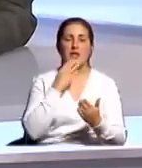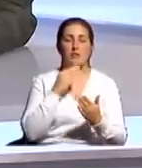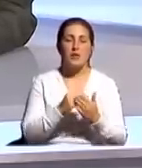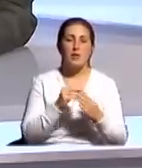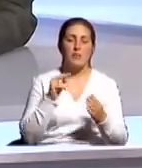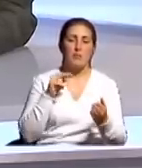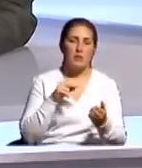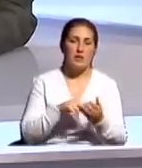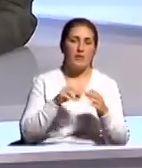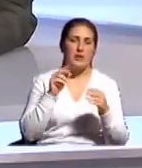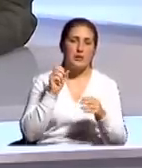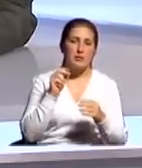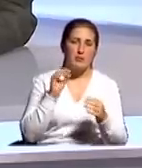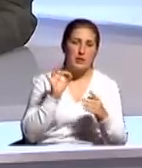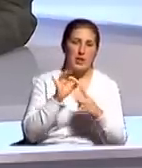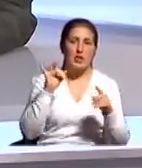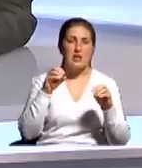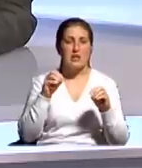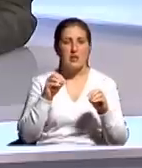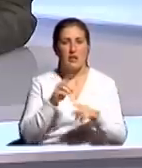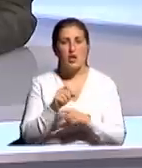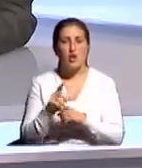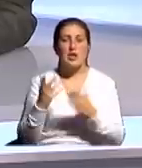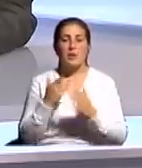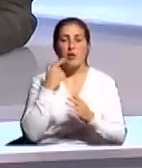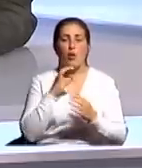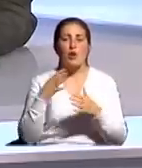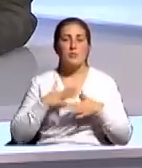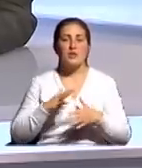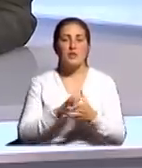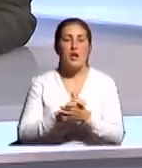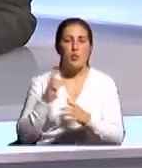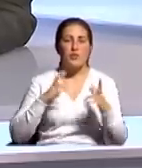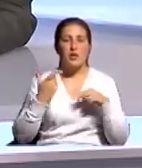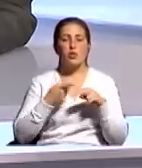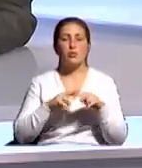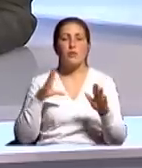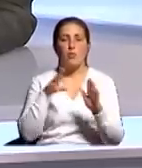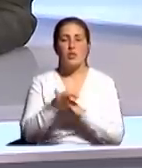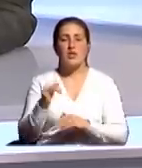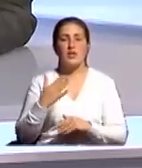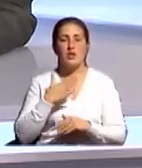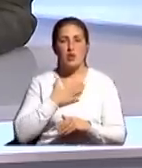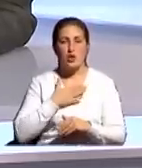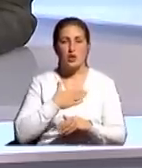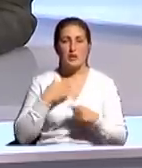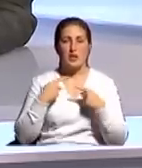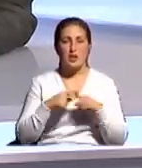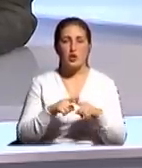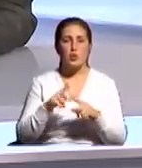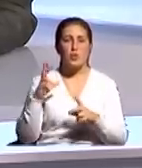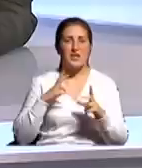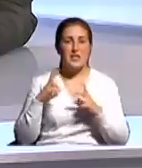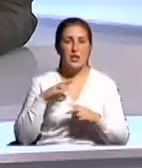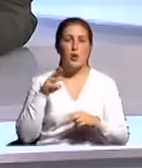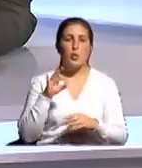цели и задачи. И если мы будем говорить о Крымском федеральном университете, в который входит и наш агротехнологический университет,